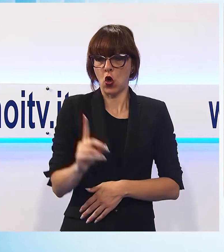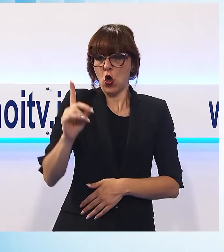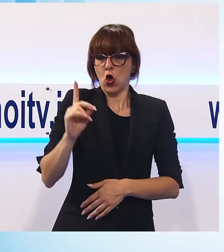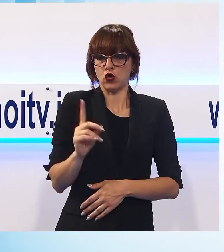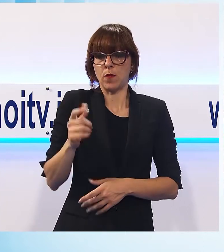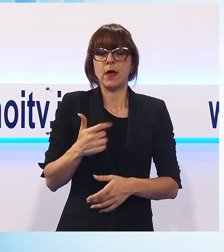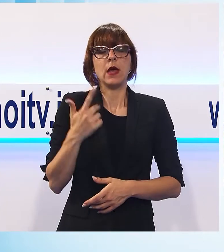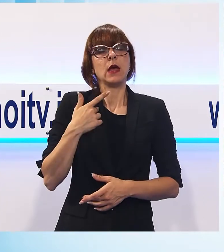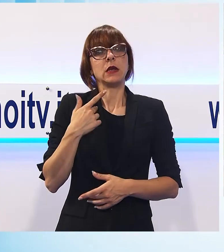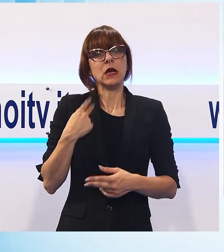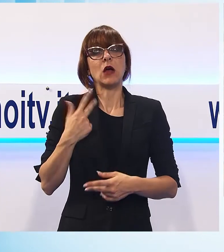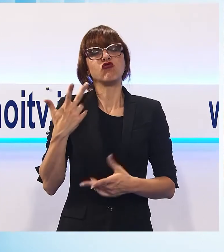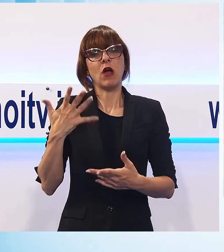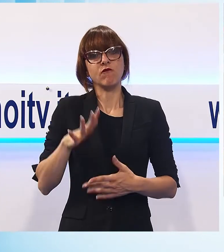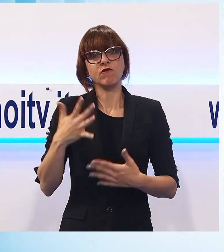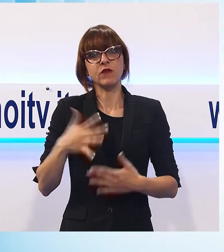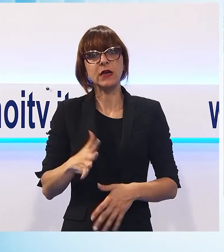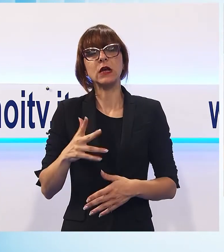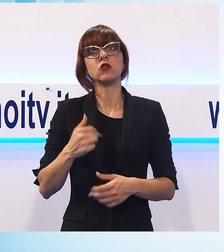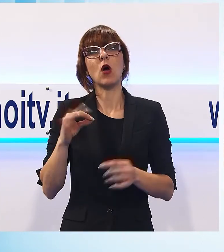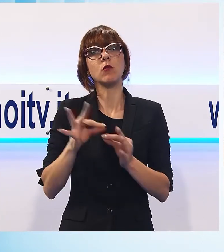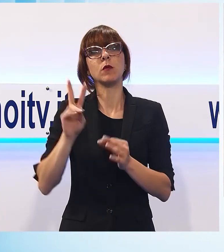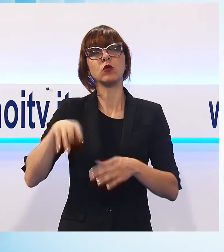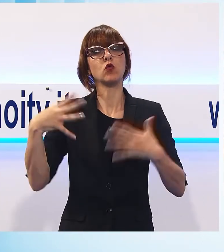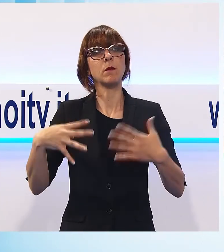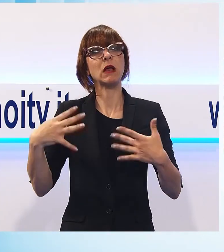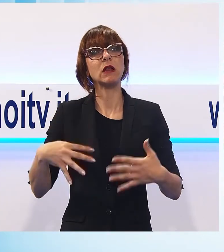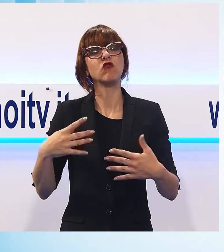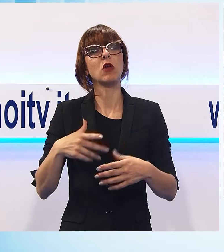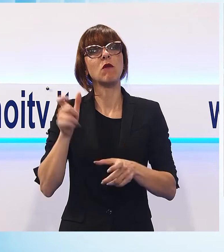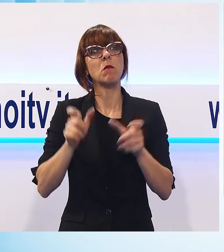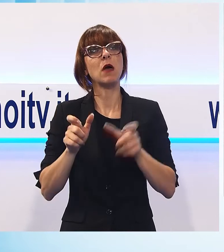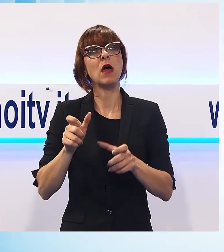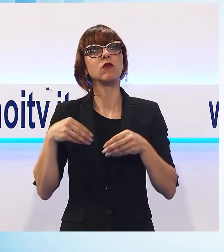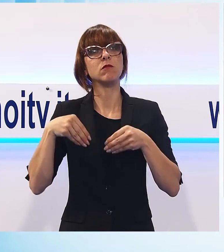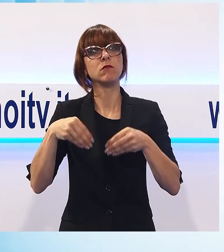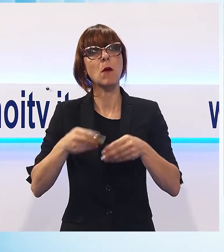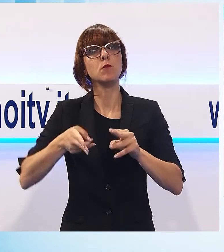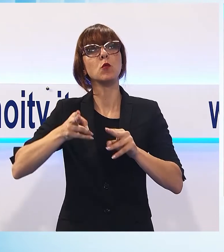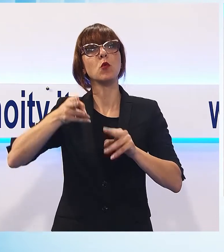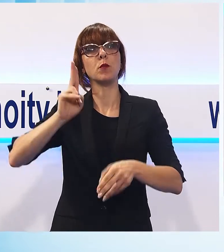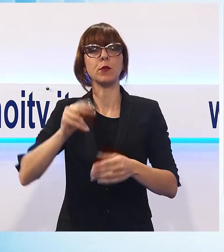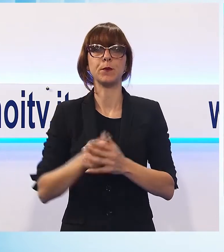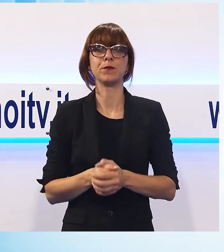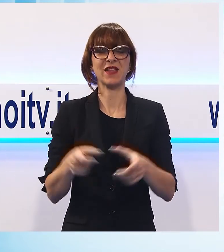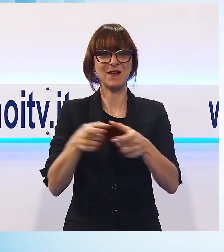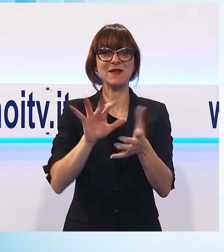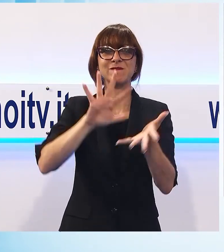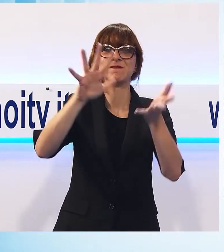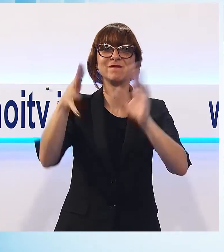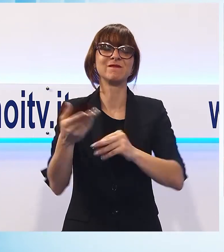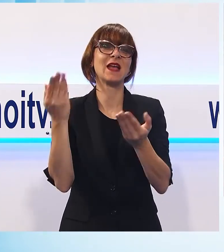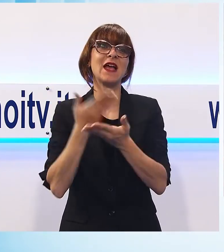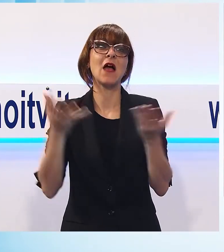ha calato il sipario. Lo storico borgo si è trasformato in un parco della fantasia, con musicanti, giocolieri, spettacoli da strada,